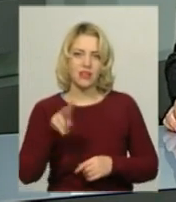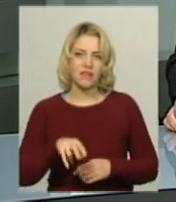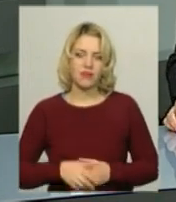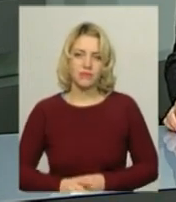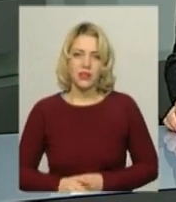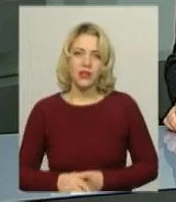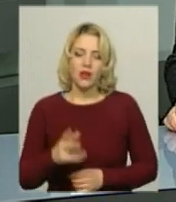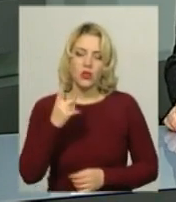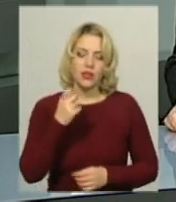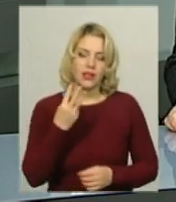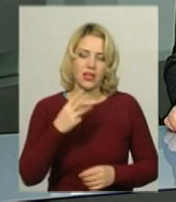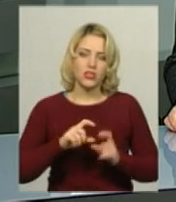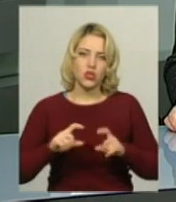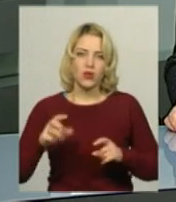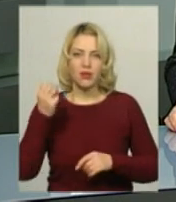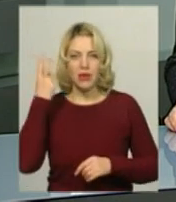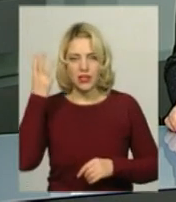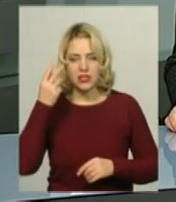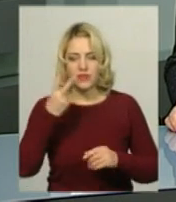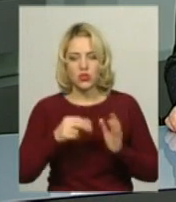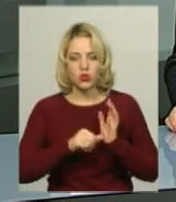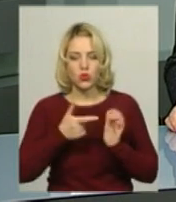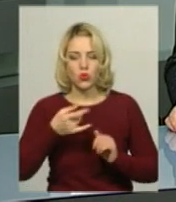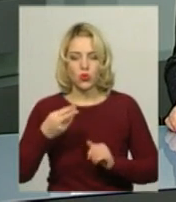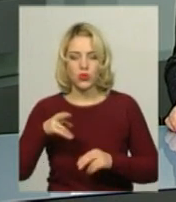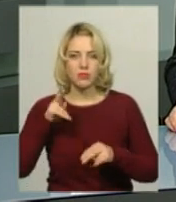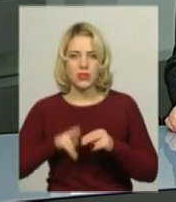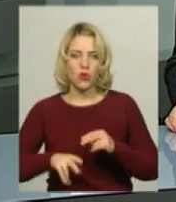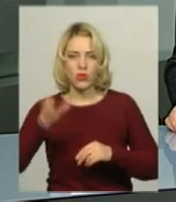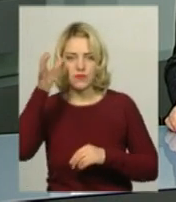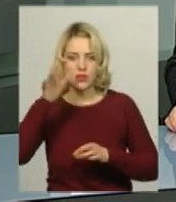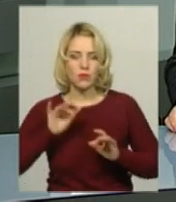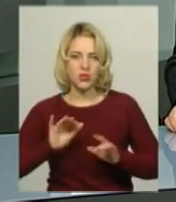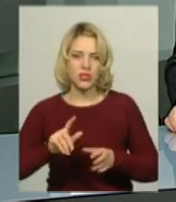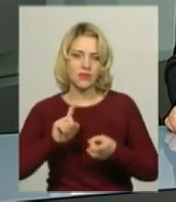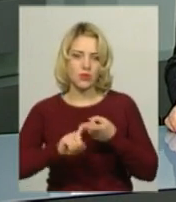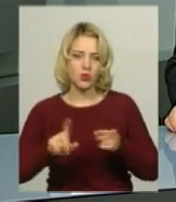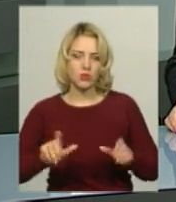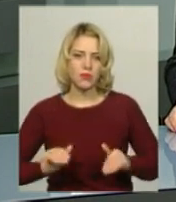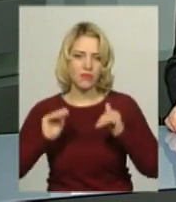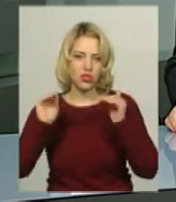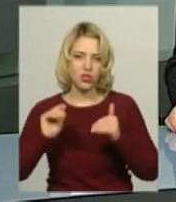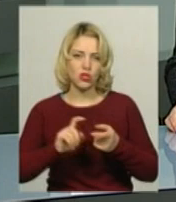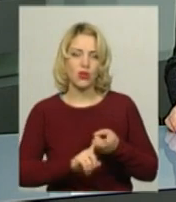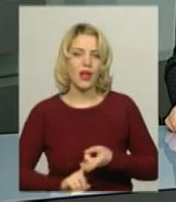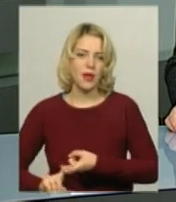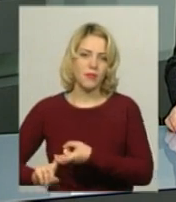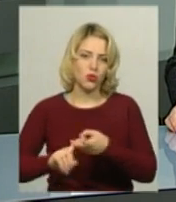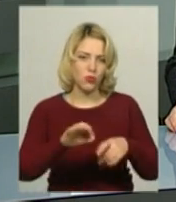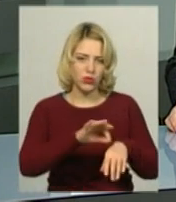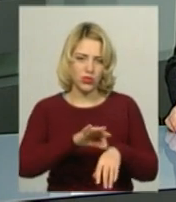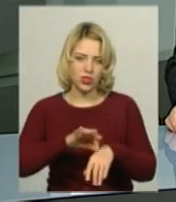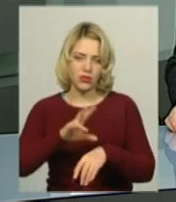У 13 школах Хмельницького із 26 грудня призупинено освітній процес у зв'язку з підвищеною епідеміологічною ситуацією